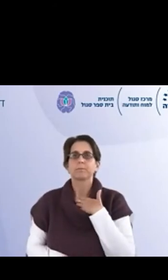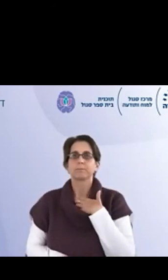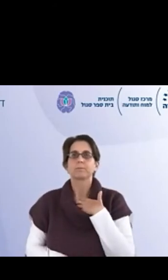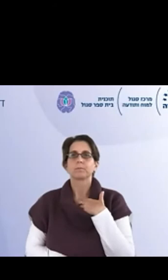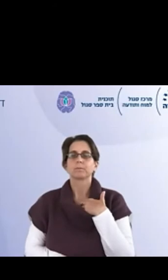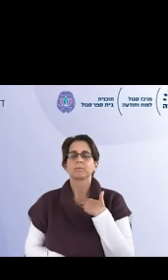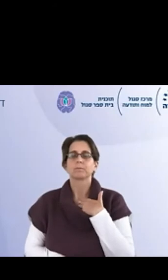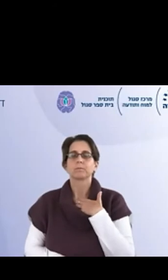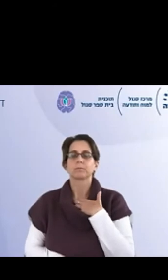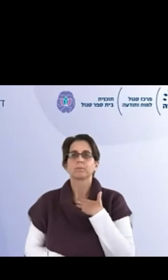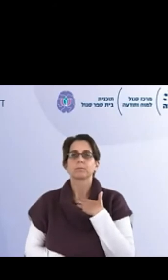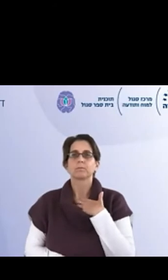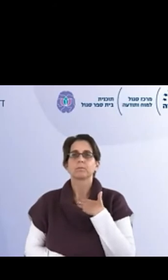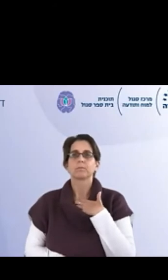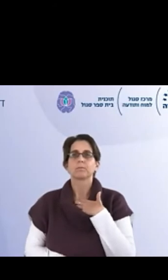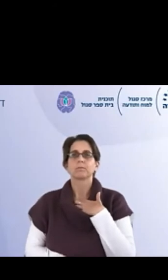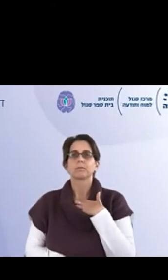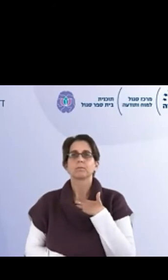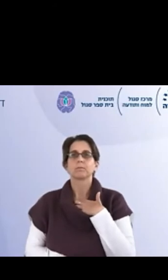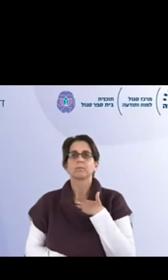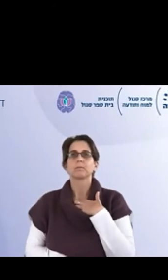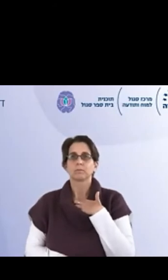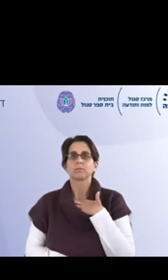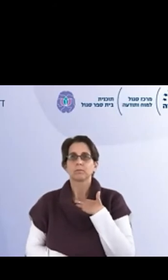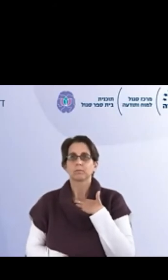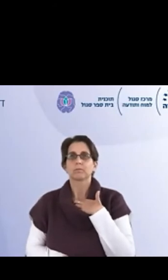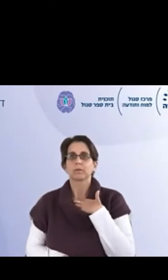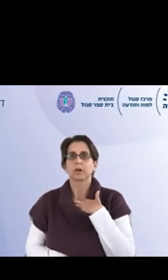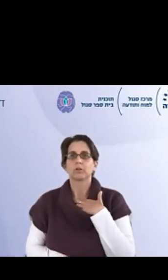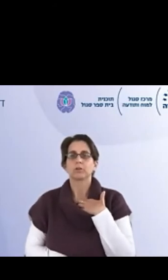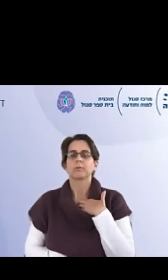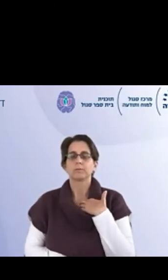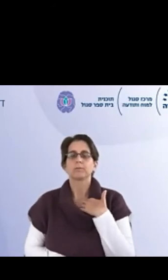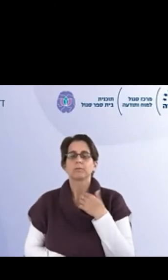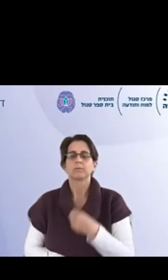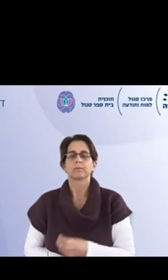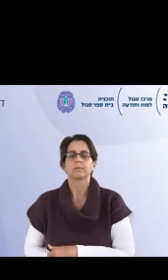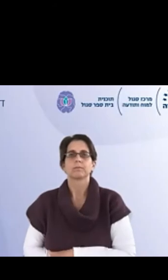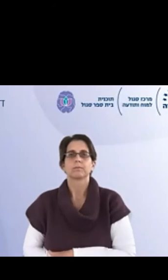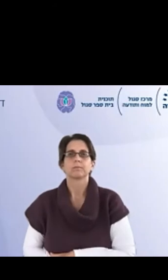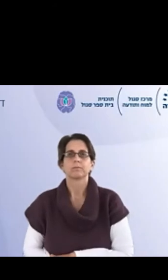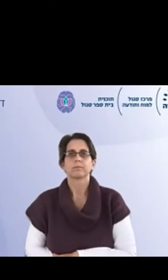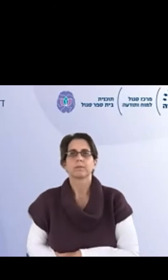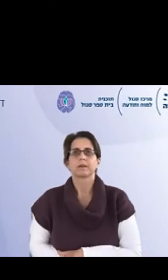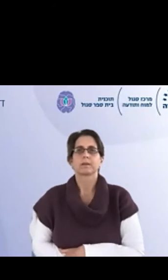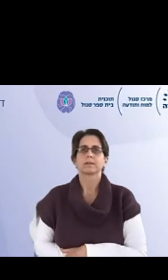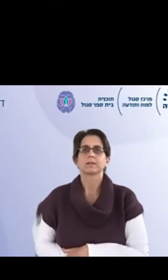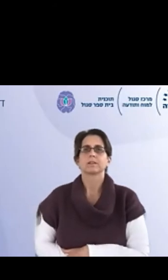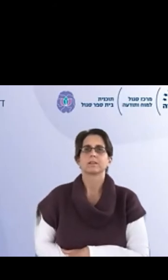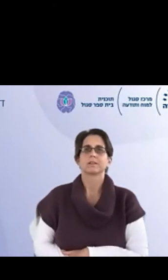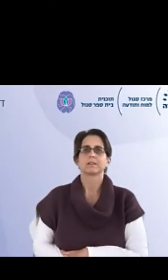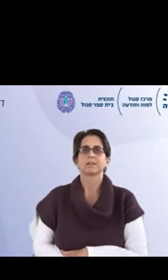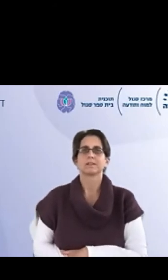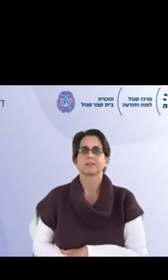בוסס בחלק הראשון למסער הקונוסייה של השייכות כי אדם רוצה להרגיש את השייכות אנחנו זיהינו